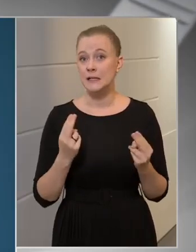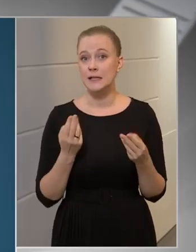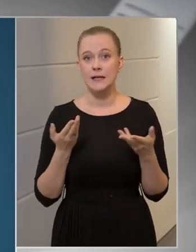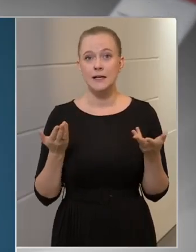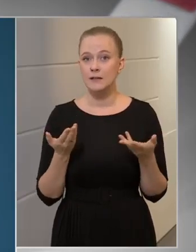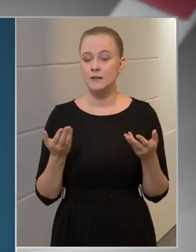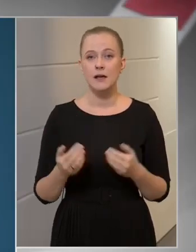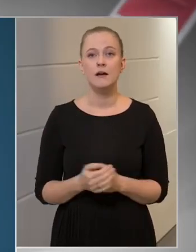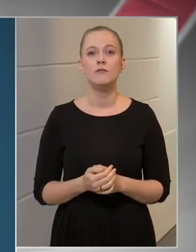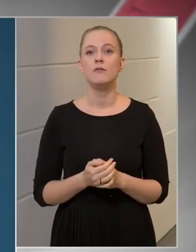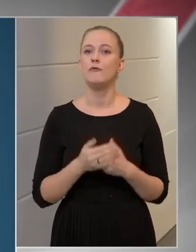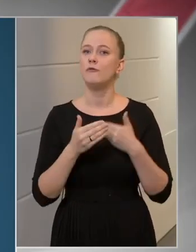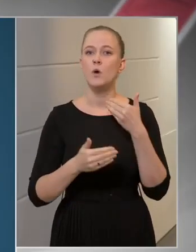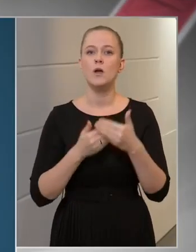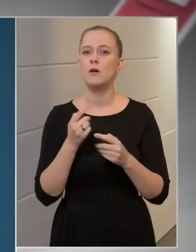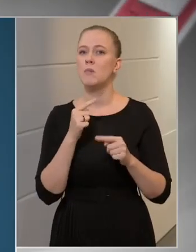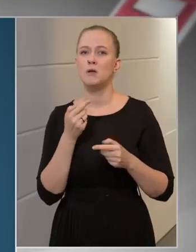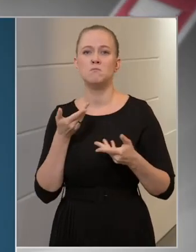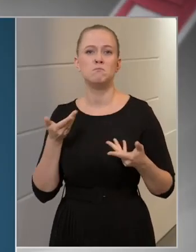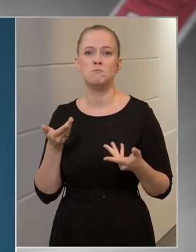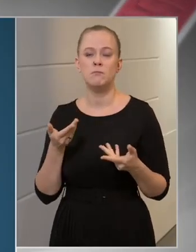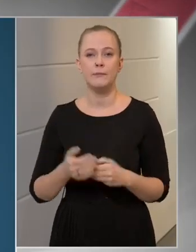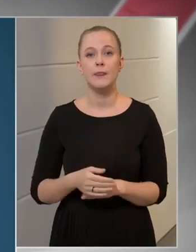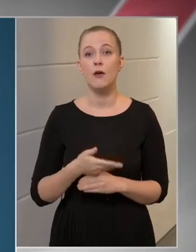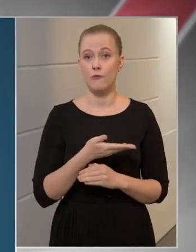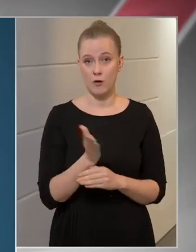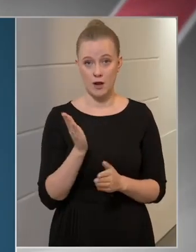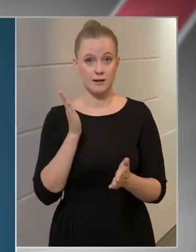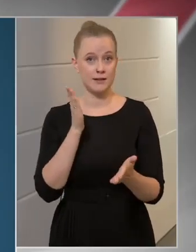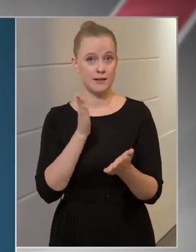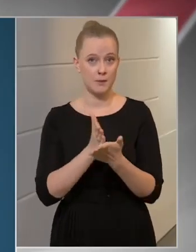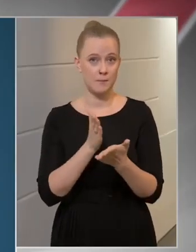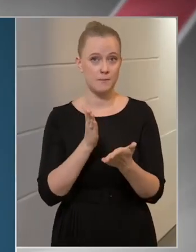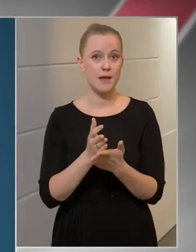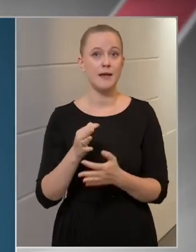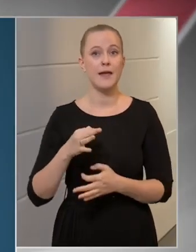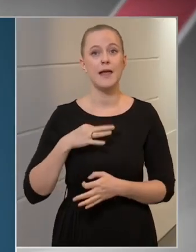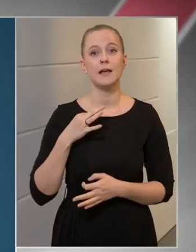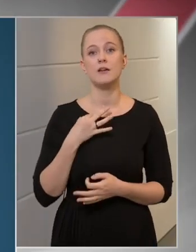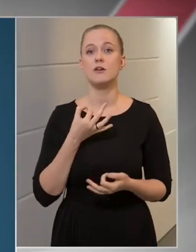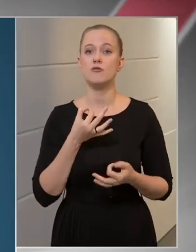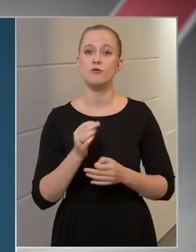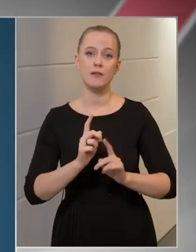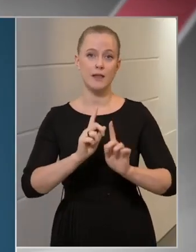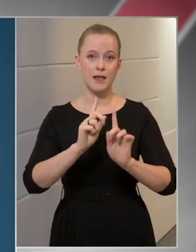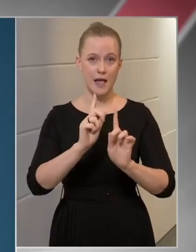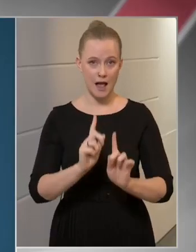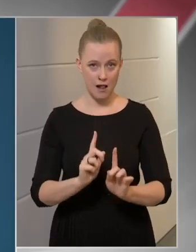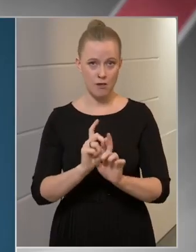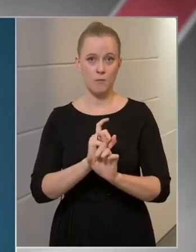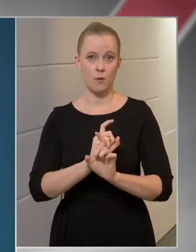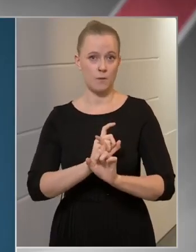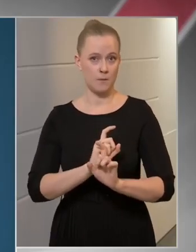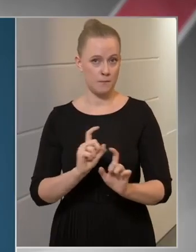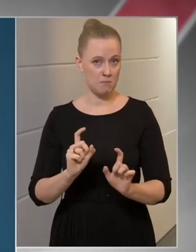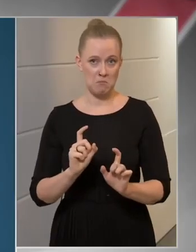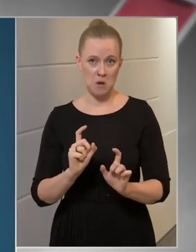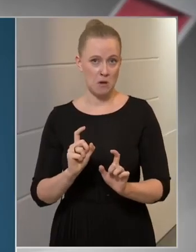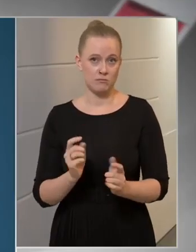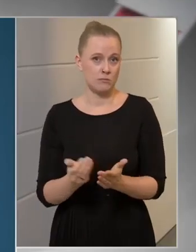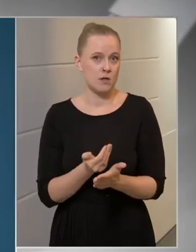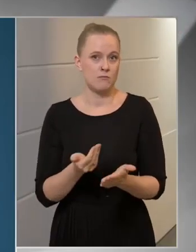a folyamatnak az, hogyha valaki már az egészségi állapotánál fogva nem